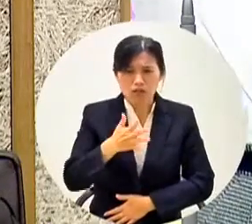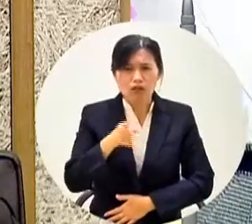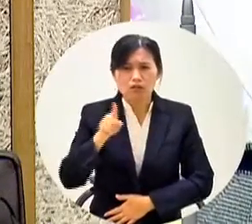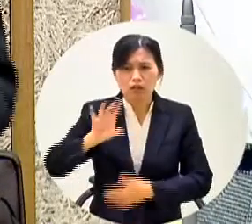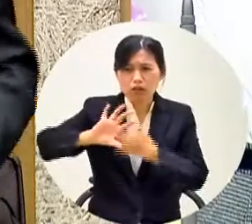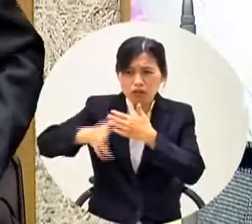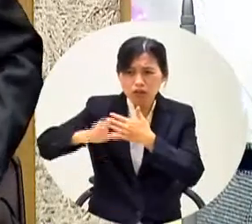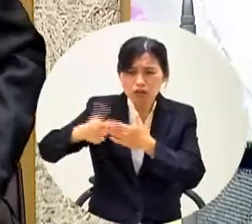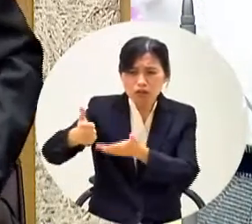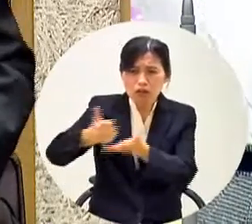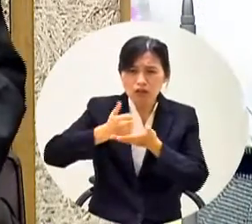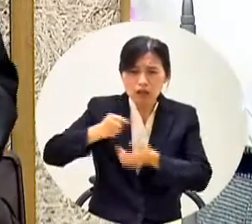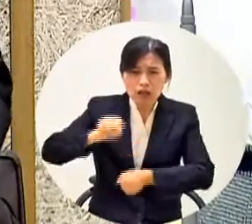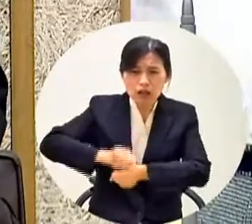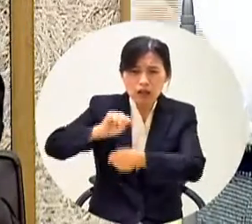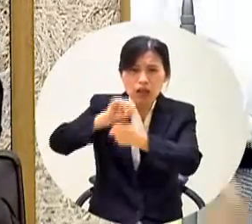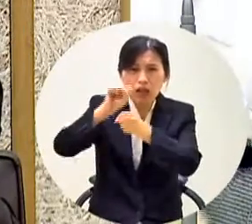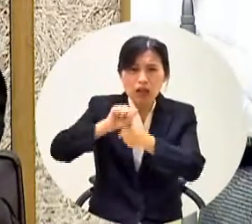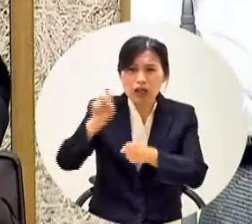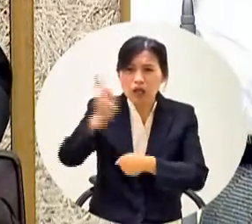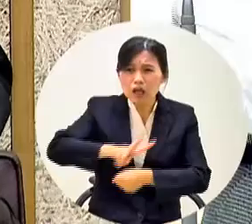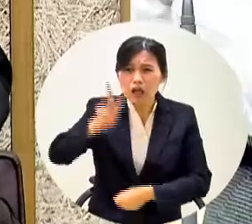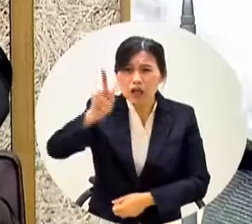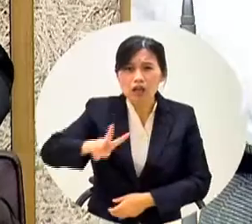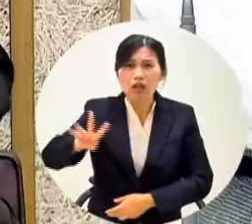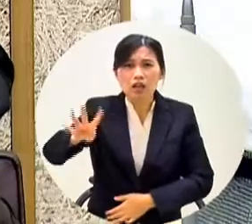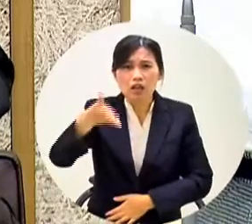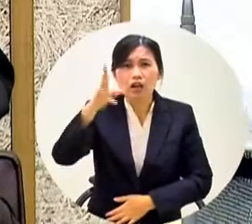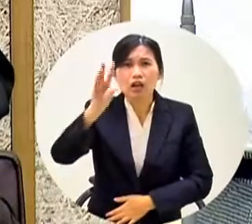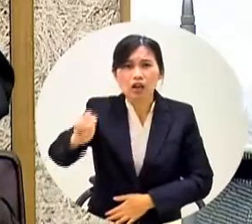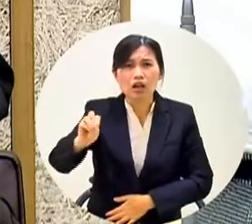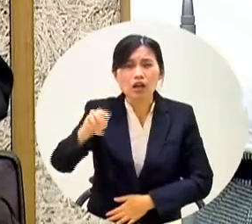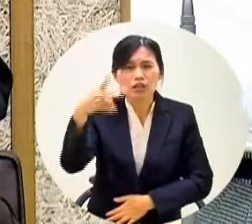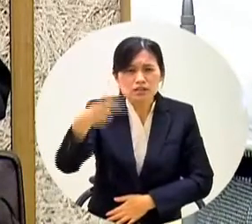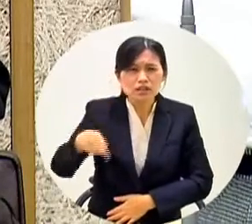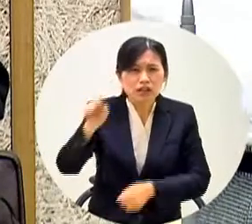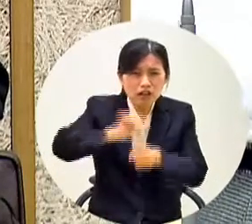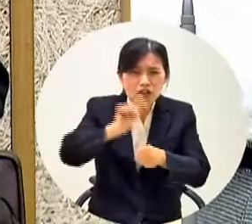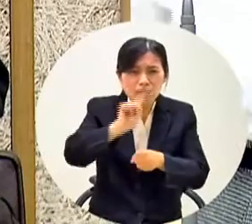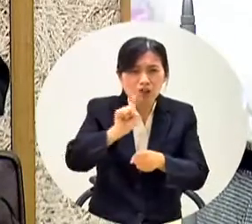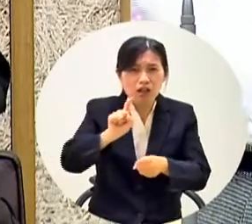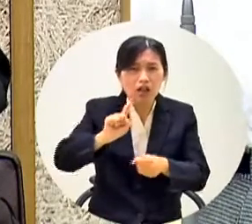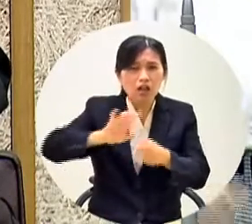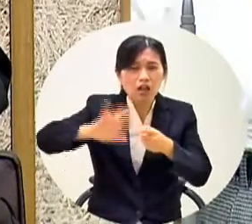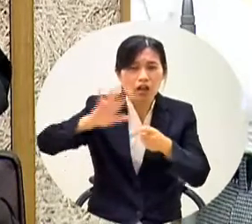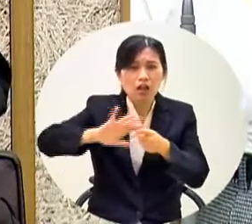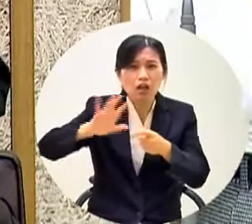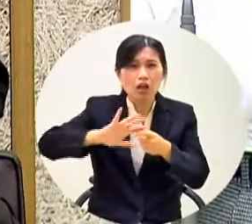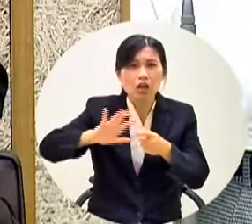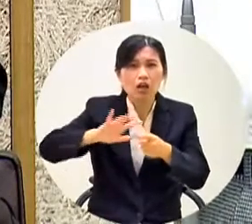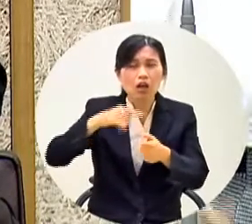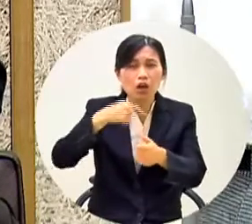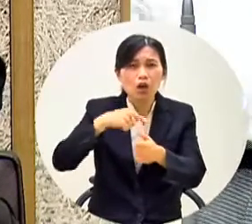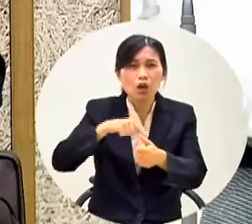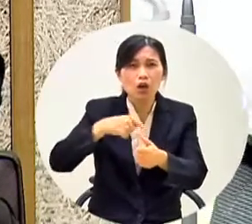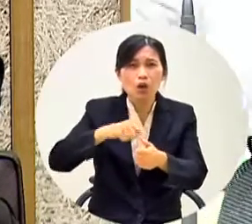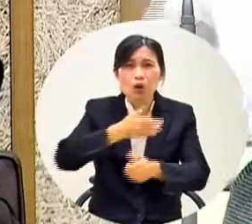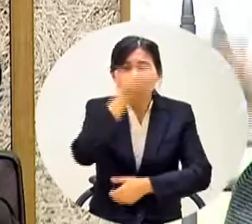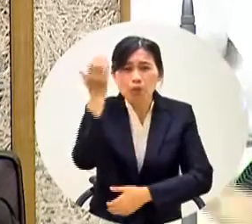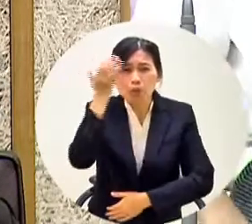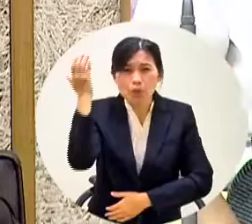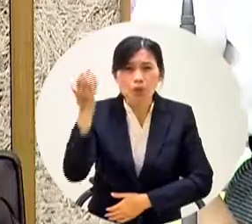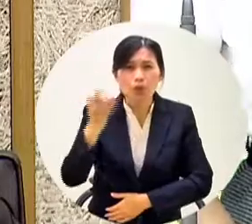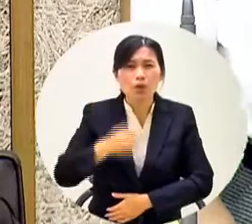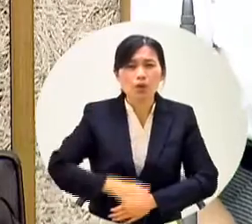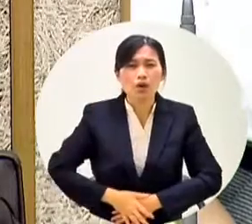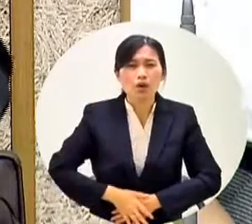籍真是聘化的兩千四百萬你還搞一個高級中學教育旅行兩百零五萬高級中學